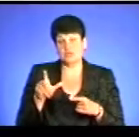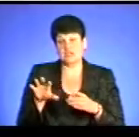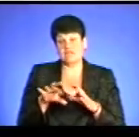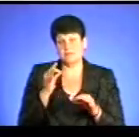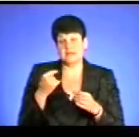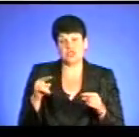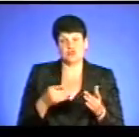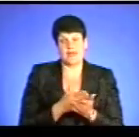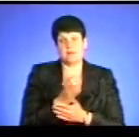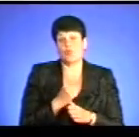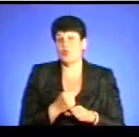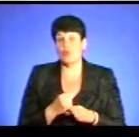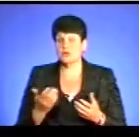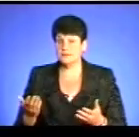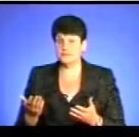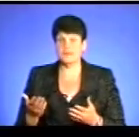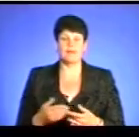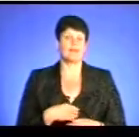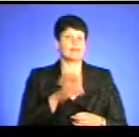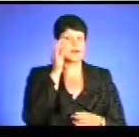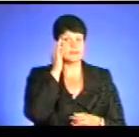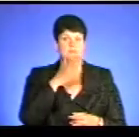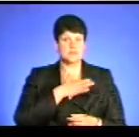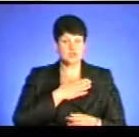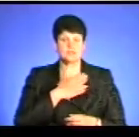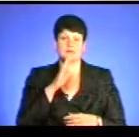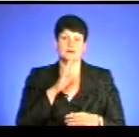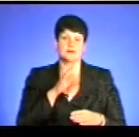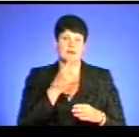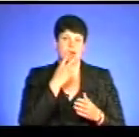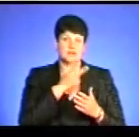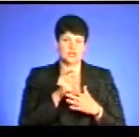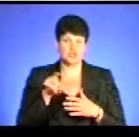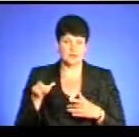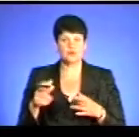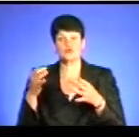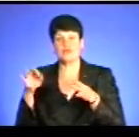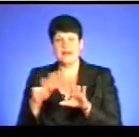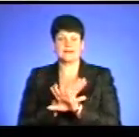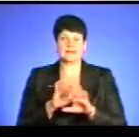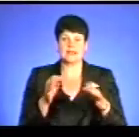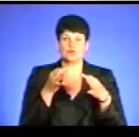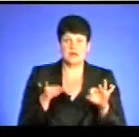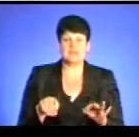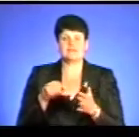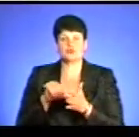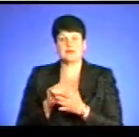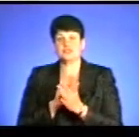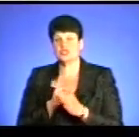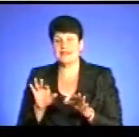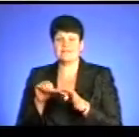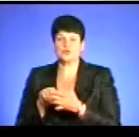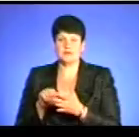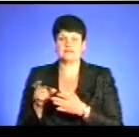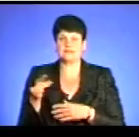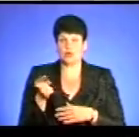напрямку собі роботи. Ну, власне, нагадаю нашим глядачам, що ми говоримо про те, дозволяти чи не дозволяти, виступати чи не виступати у Тернополі